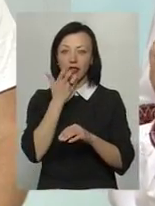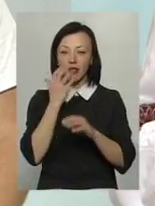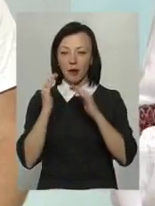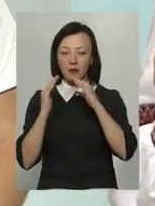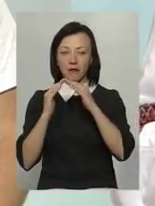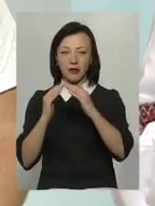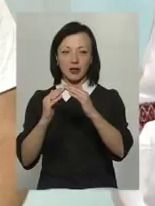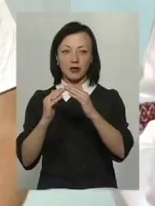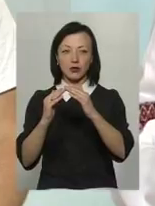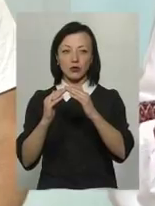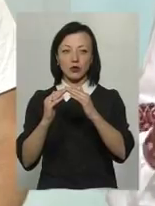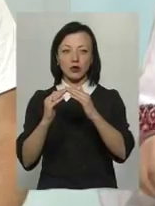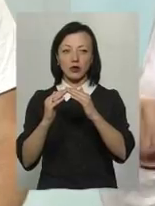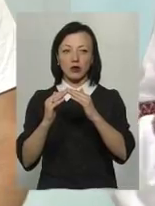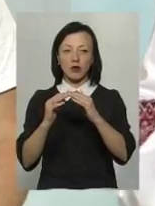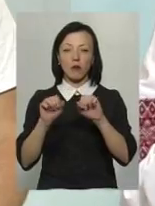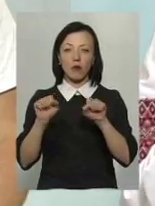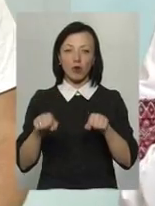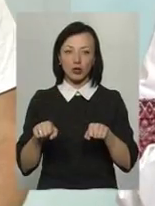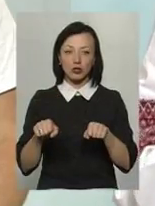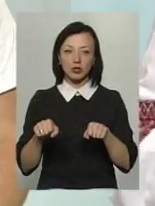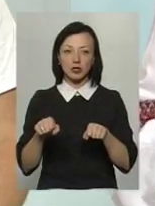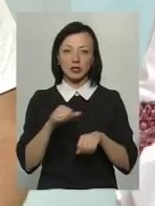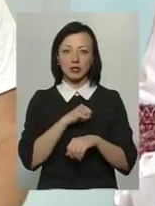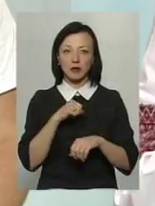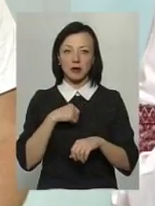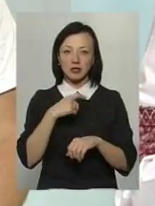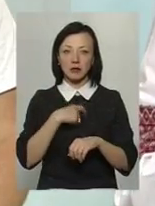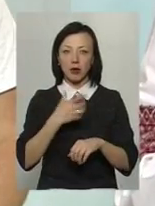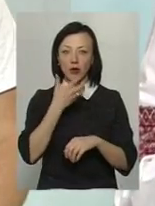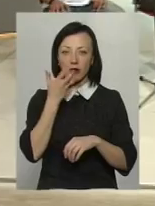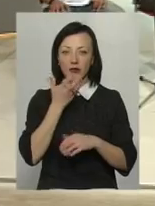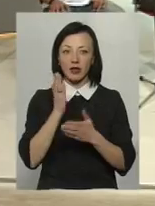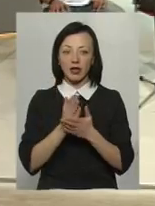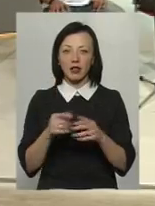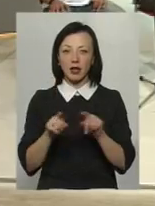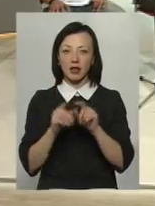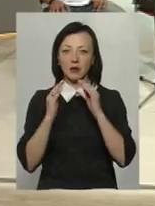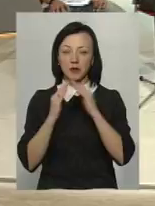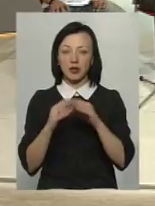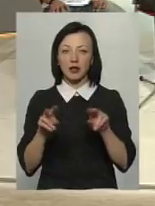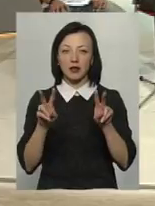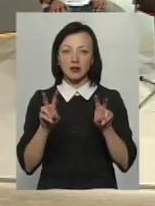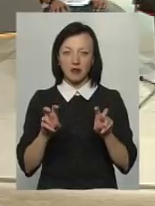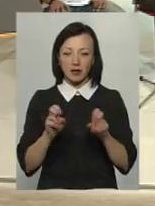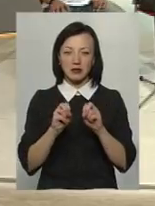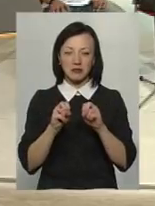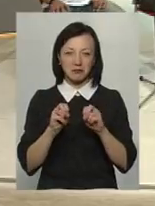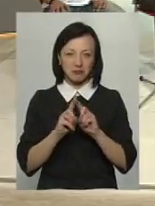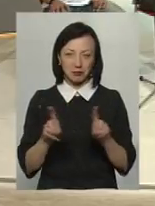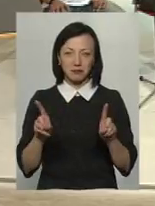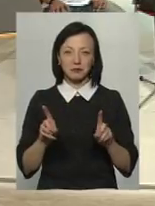може сама себе обігрівати. Є вже такі теплиці, вони називаються вегетарії. І